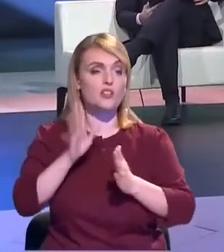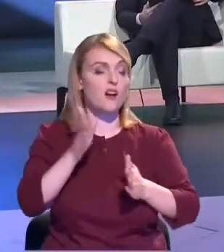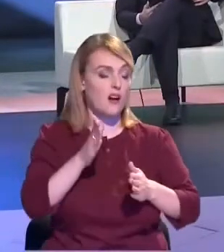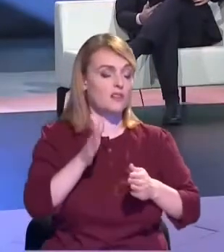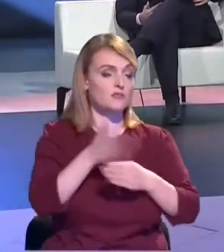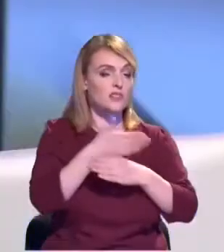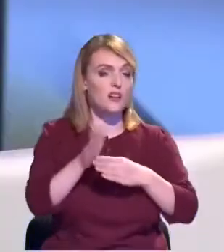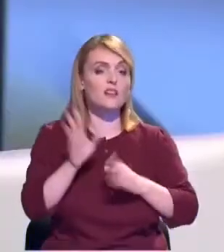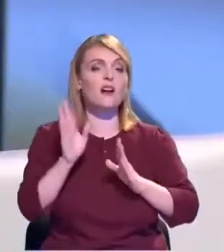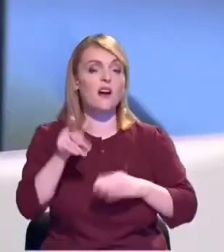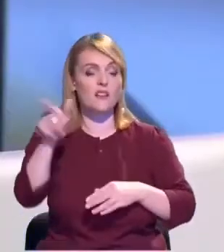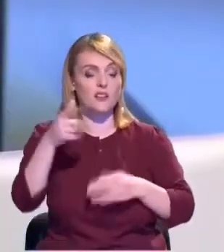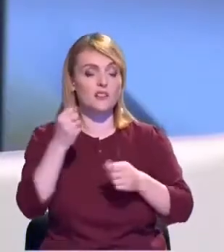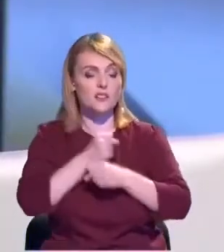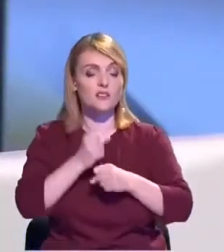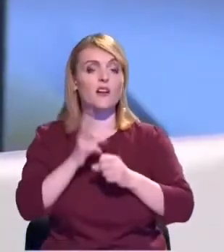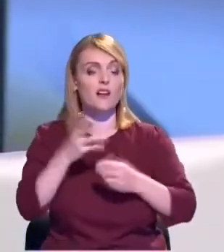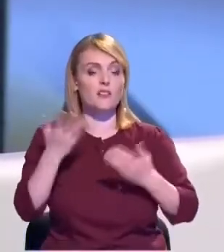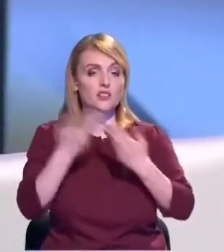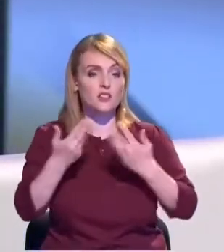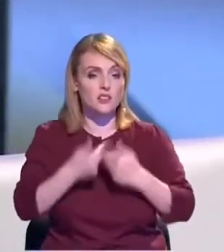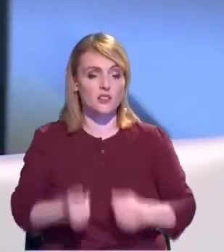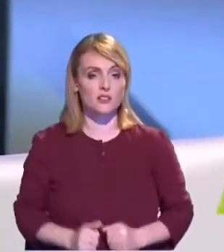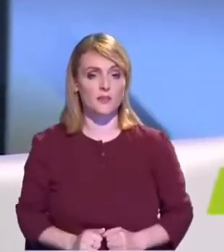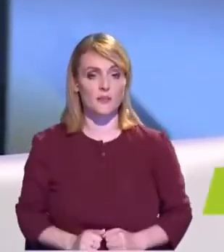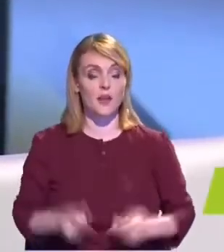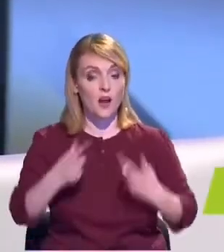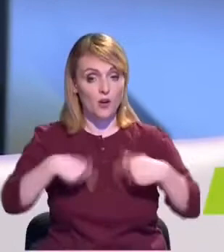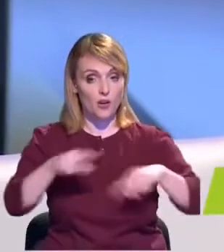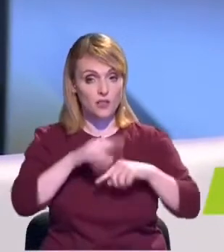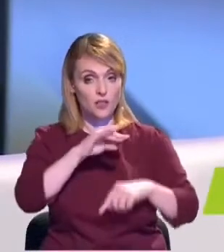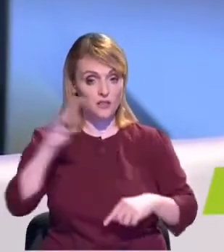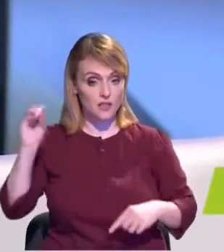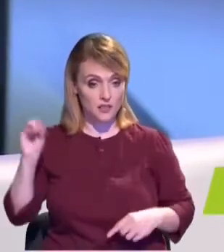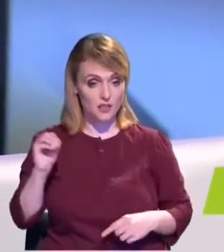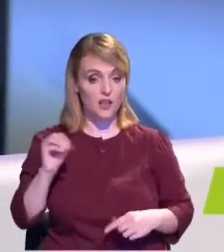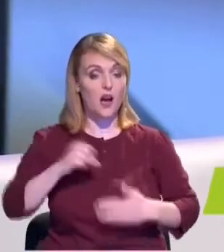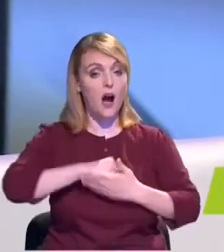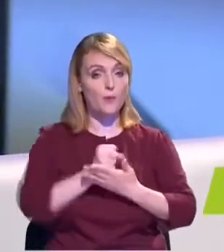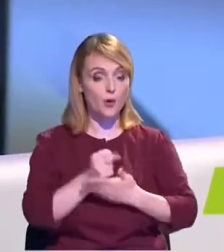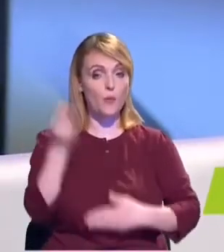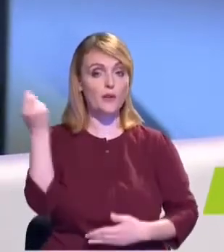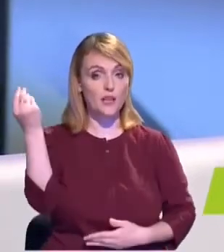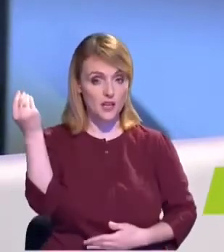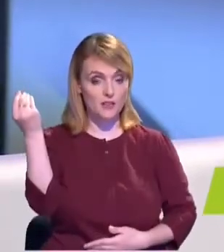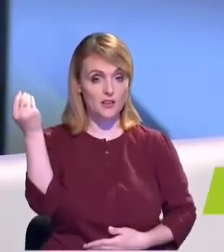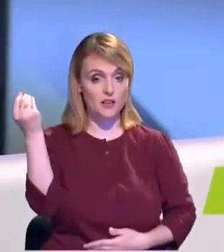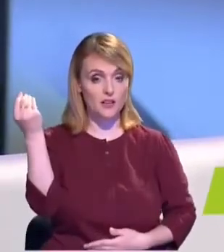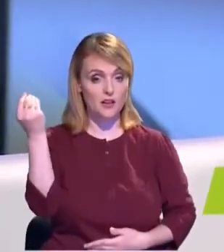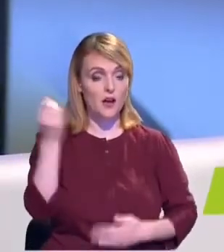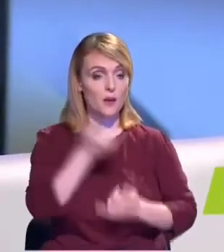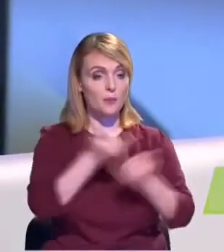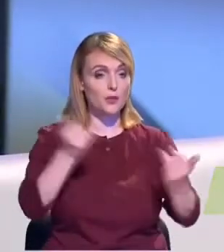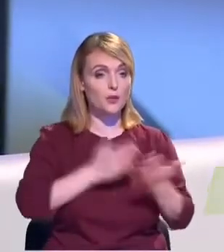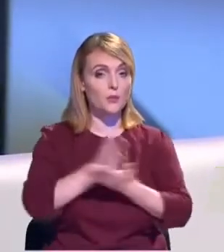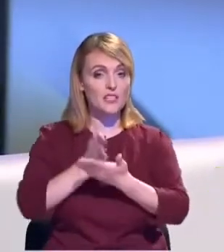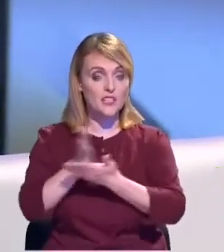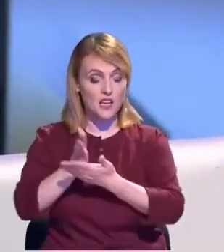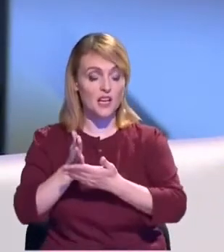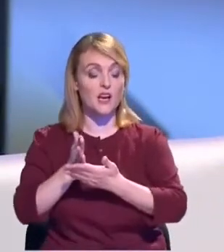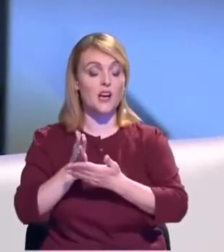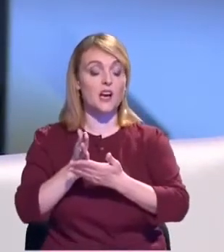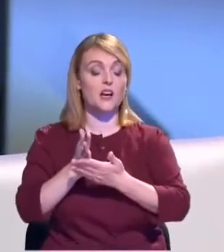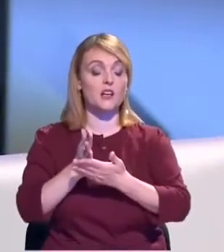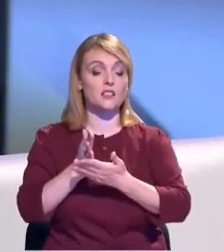Deci, Agenția Națională pentru Reglementare Energetică, deci, avizează sau aprobă tarifele pentru prestarea serviciului public de